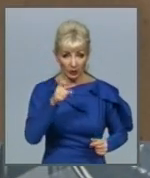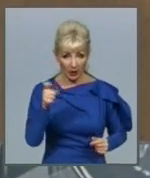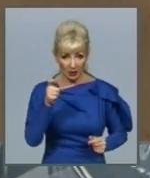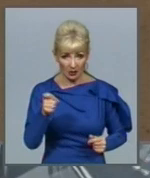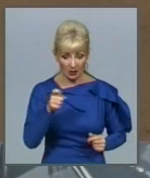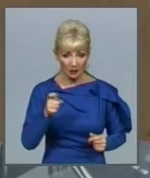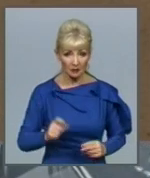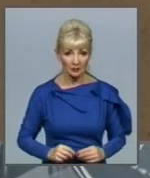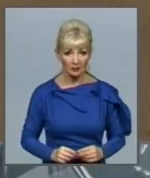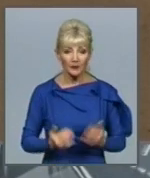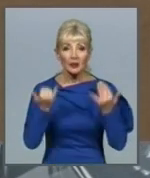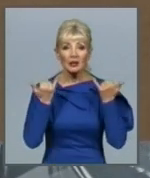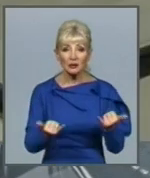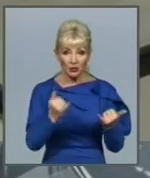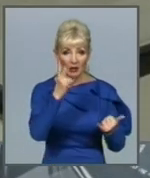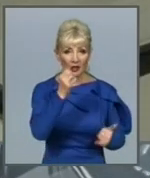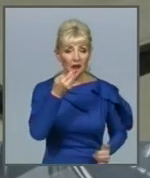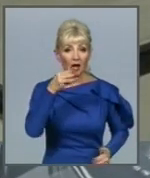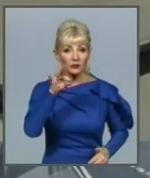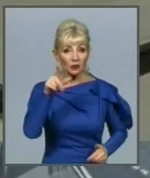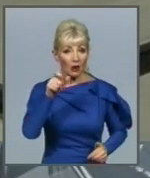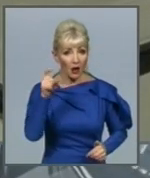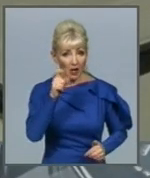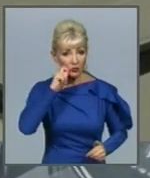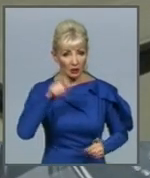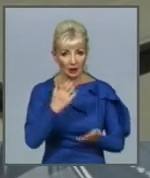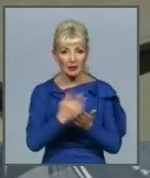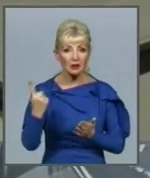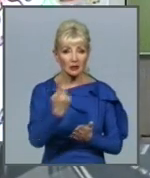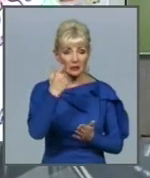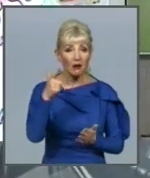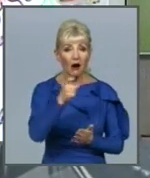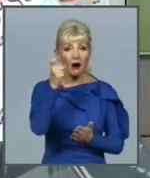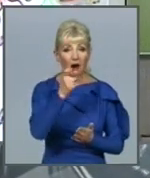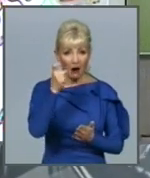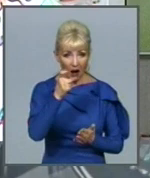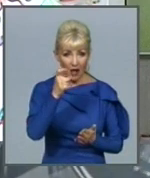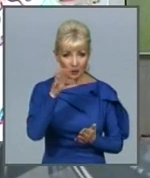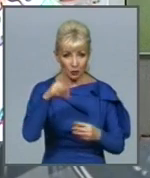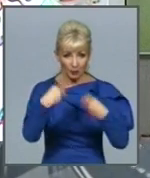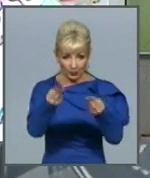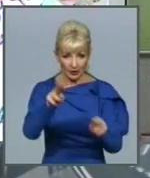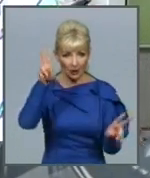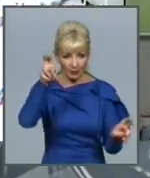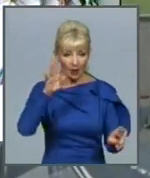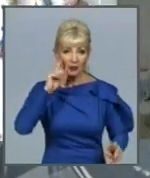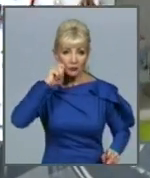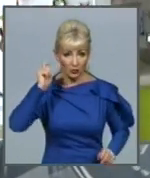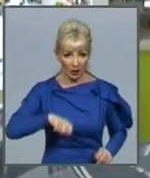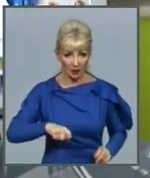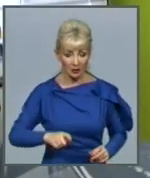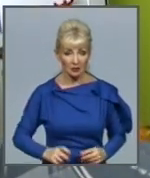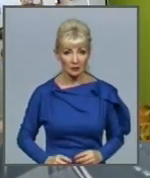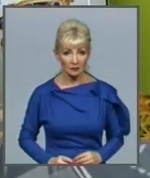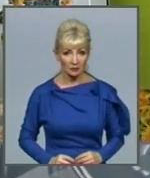Наразі «Нафтогаз України» є єдиною газопостачальною компанією в Україні. Юлія Біла та Євген Клучко, Харківське